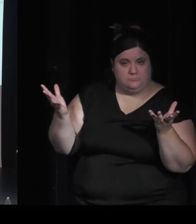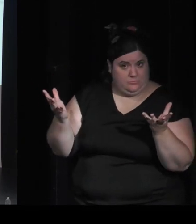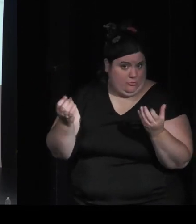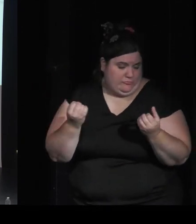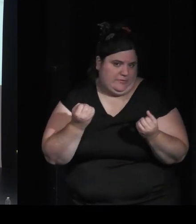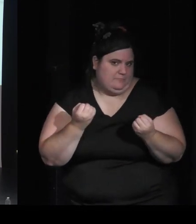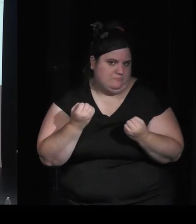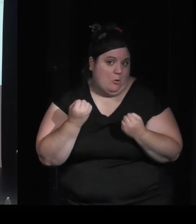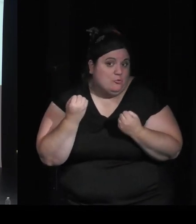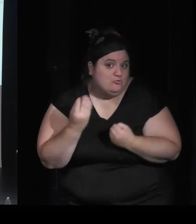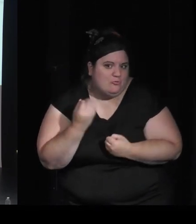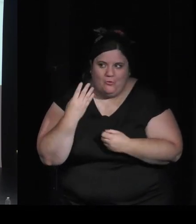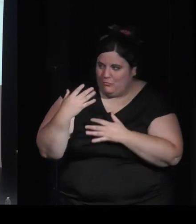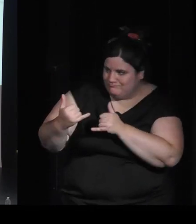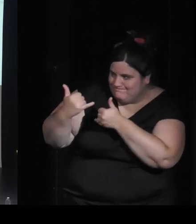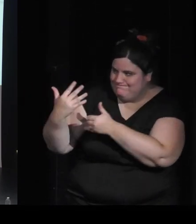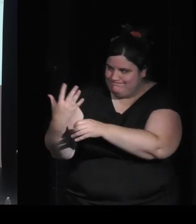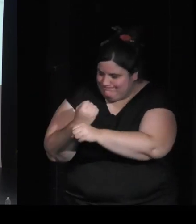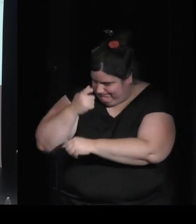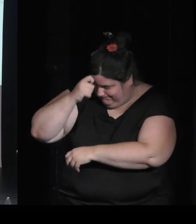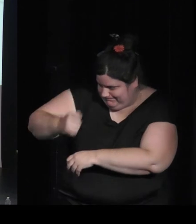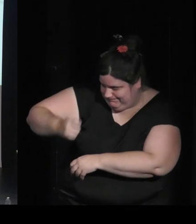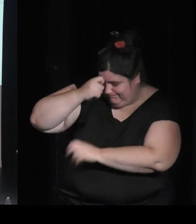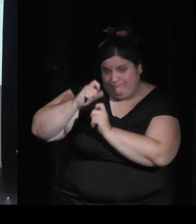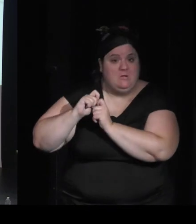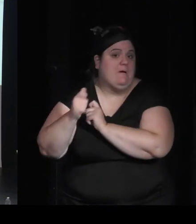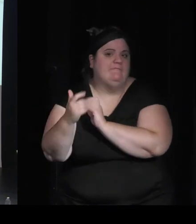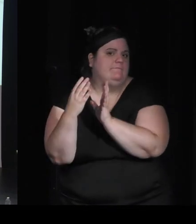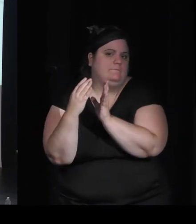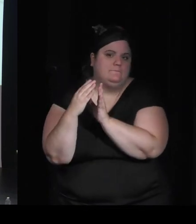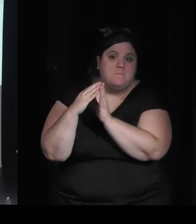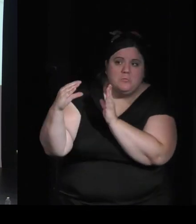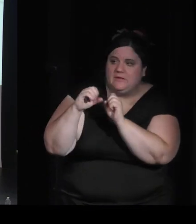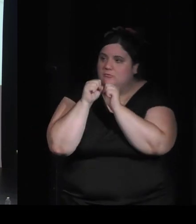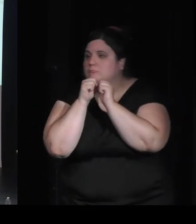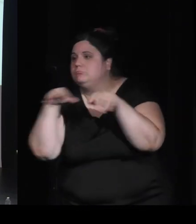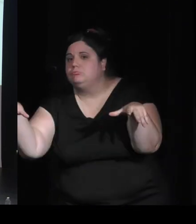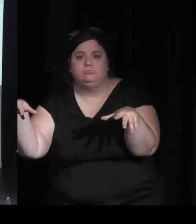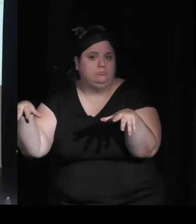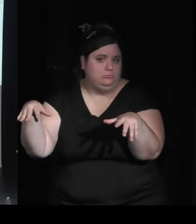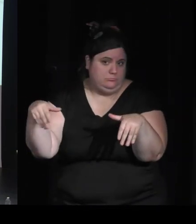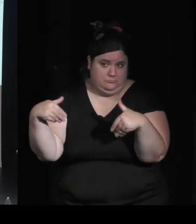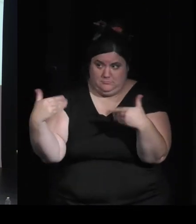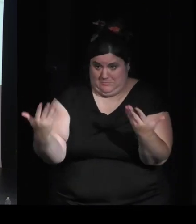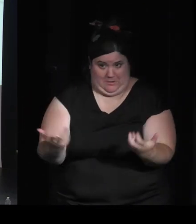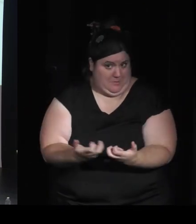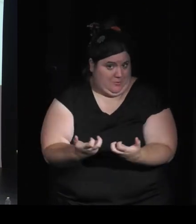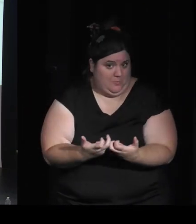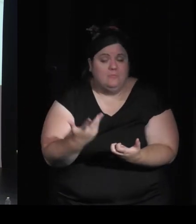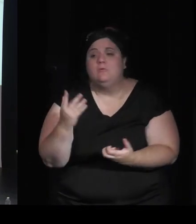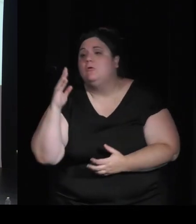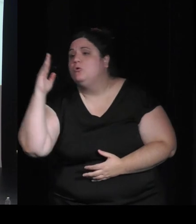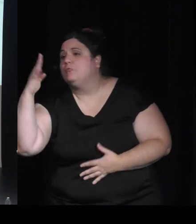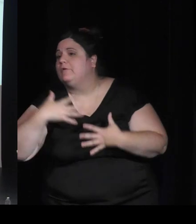primés et ont aussi qui donnent lieu à des publications qui sont qu'on retrouve aussi dans d'autres